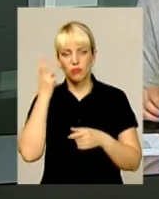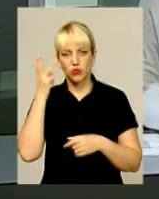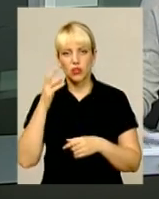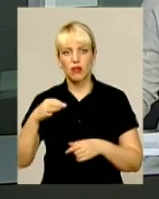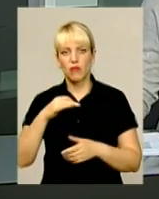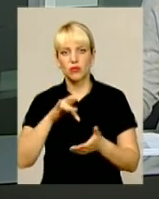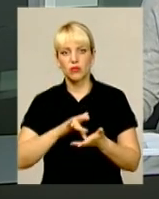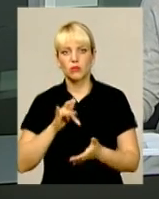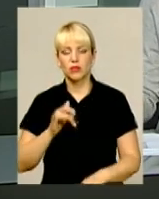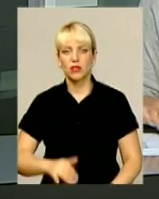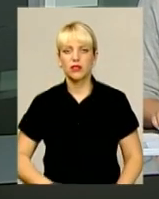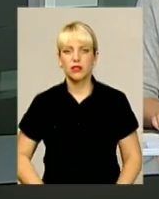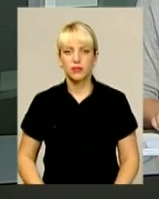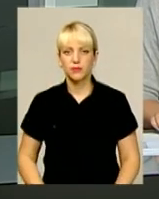центрі.